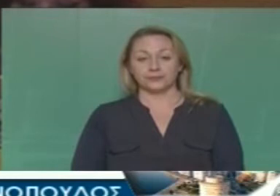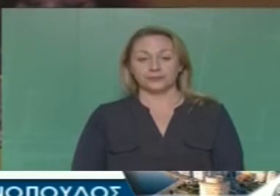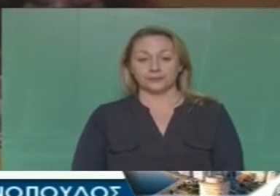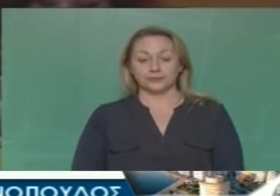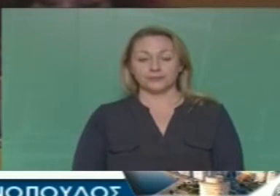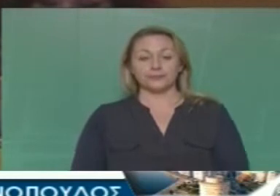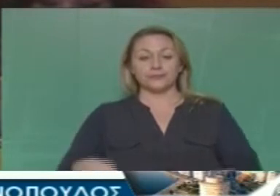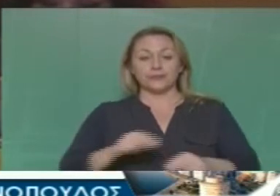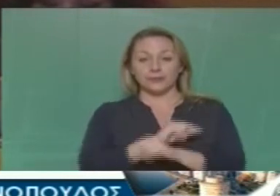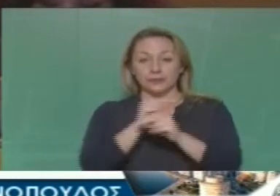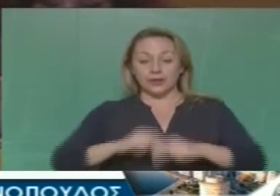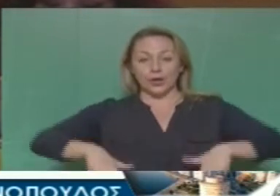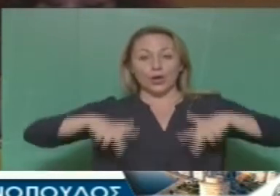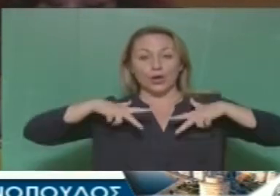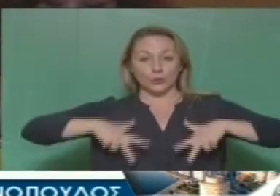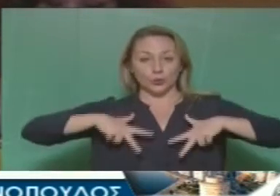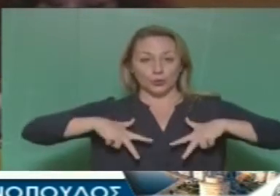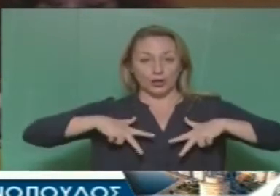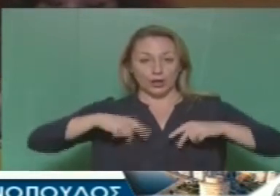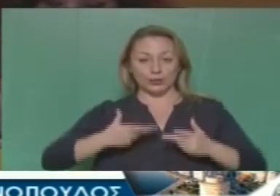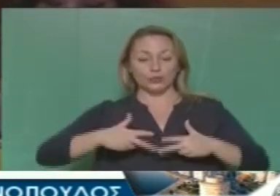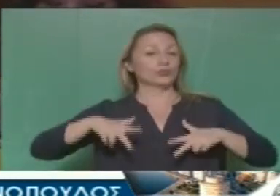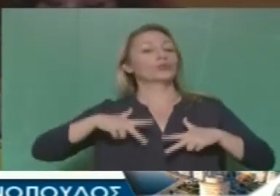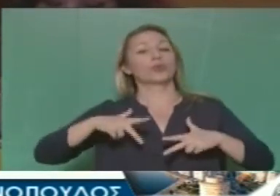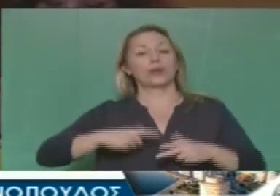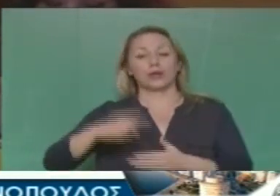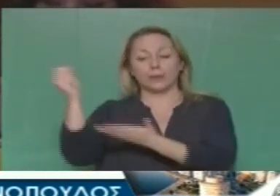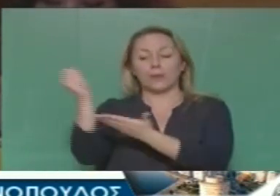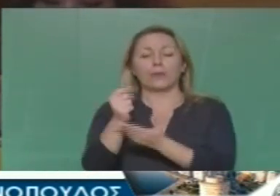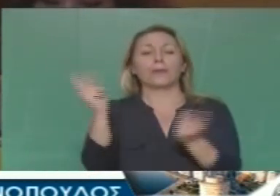Το κράτος συνεχίζει να παραμένει στη μειοψηφία των χρηματοδοτήσεων.